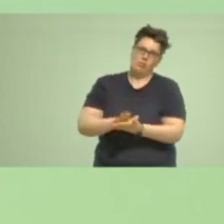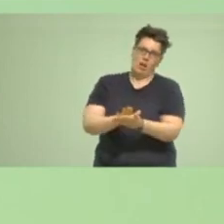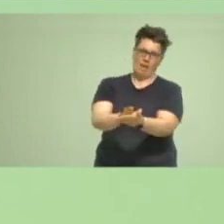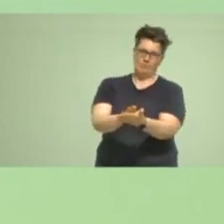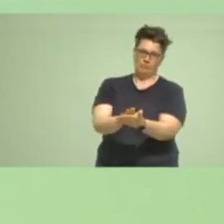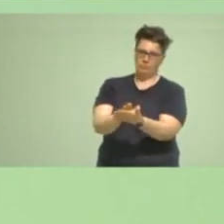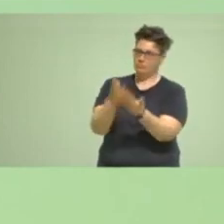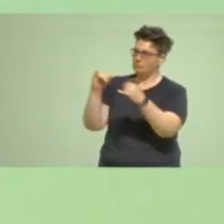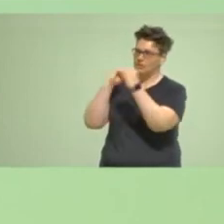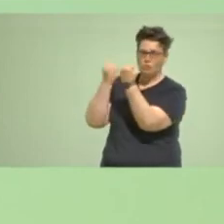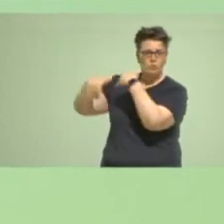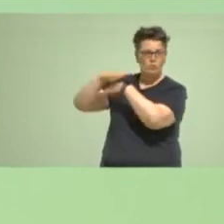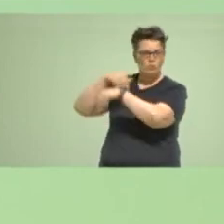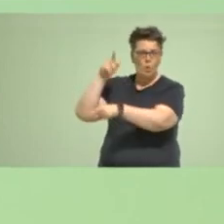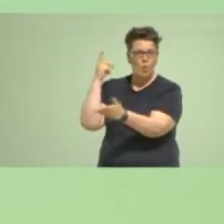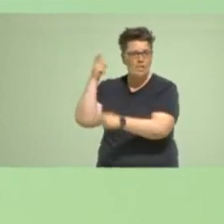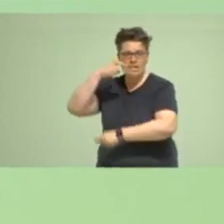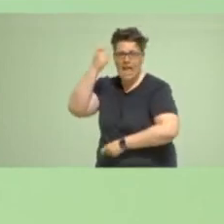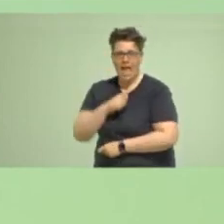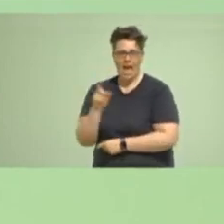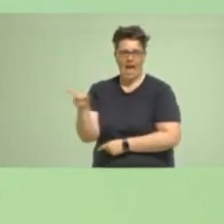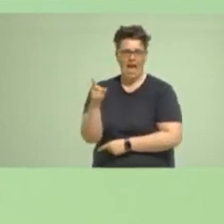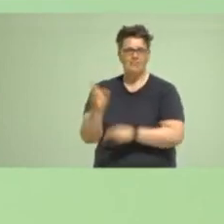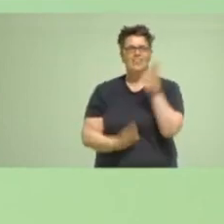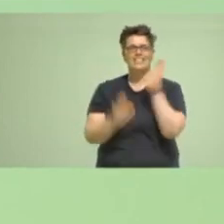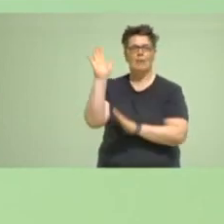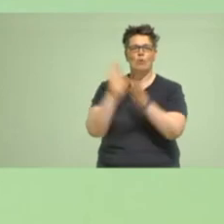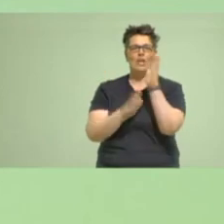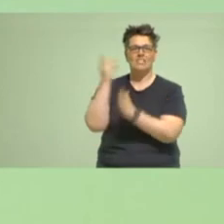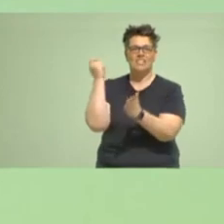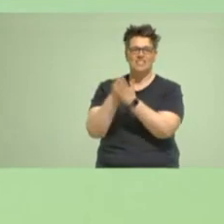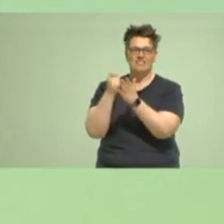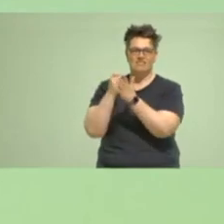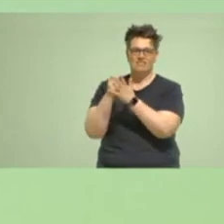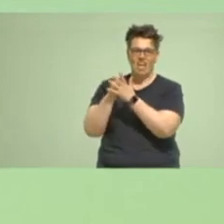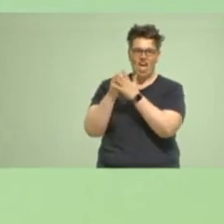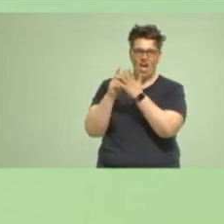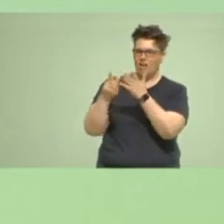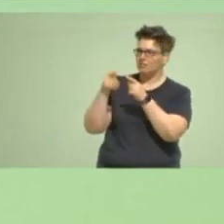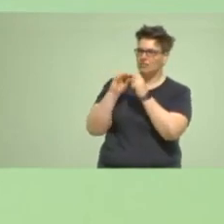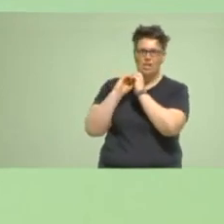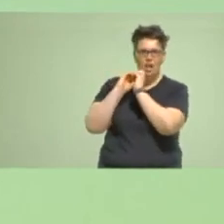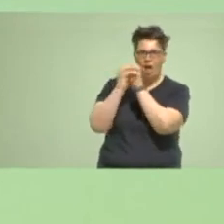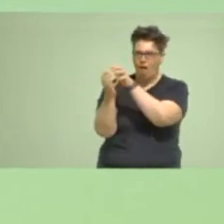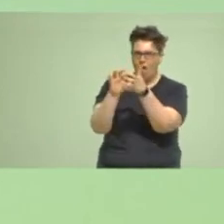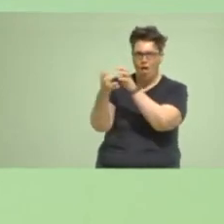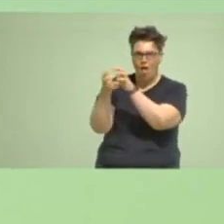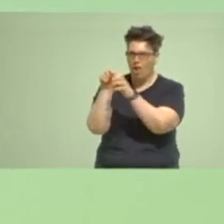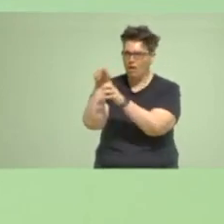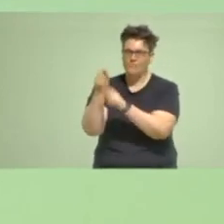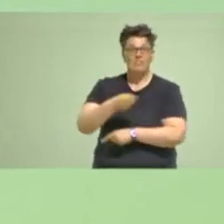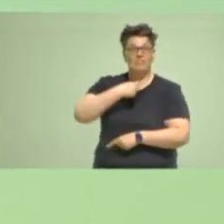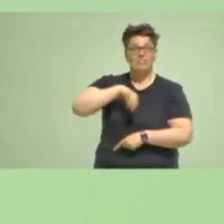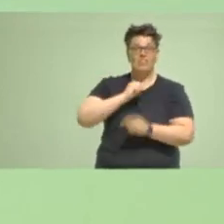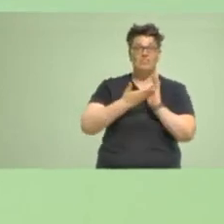demokratischen Werte angegriffen werden. Wir können zeigen, ob wir die